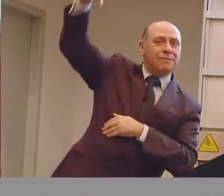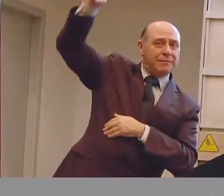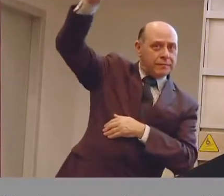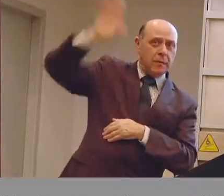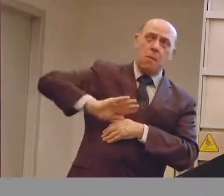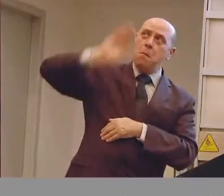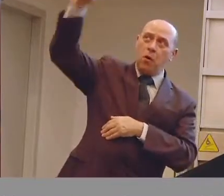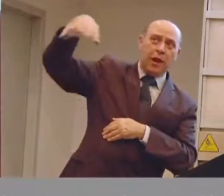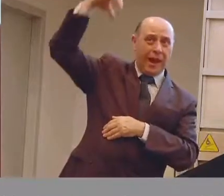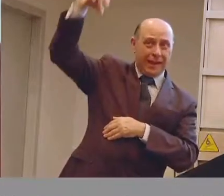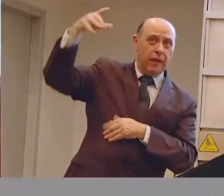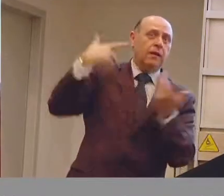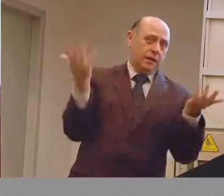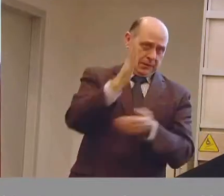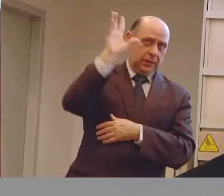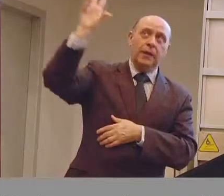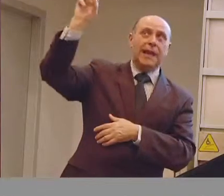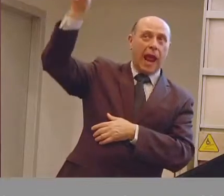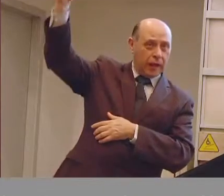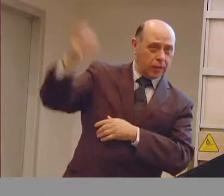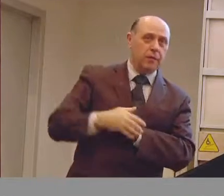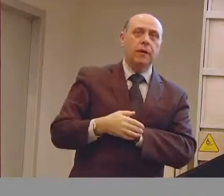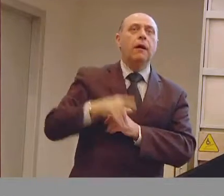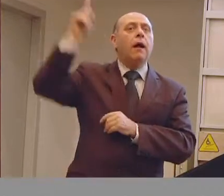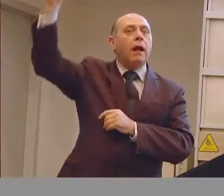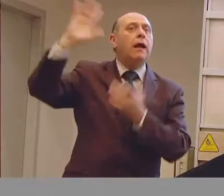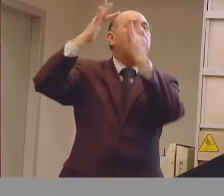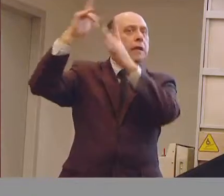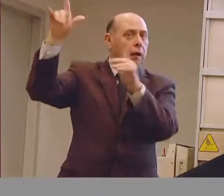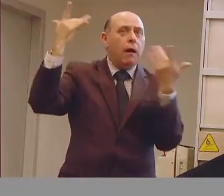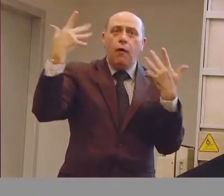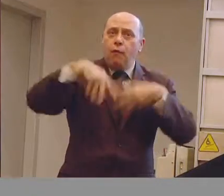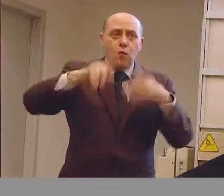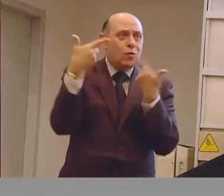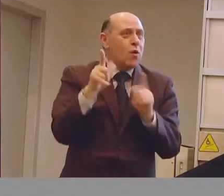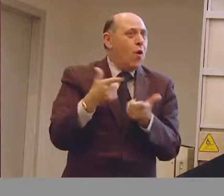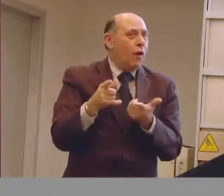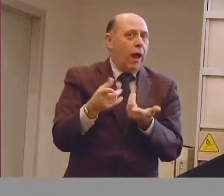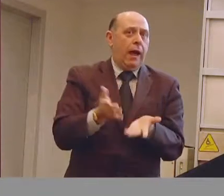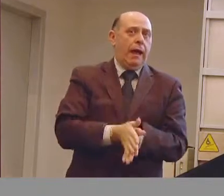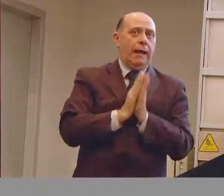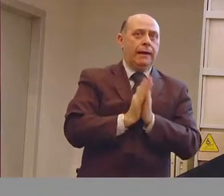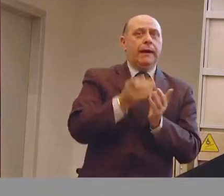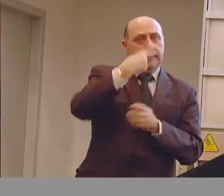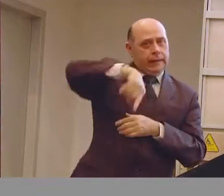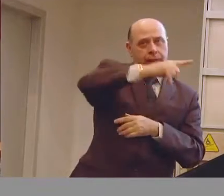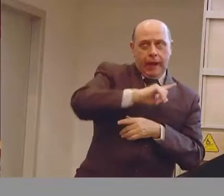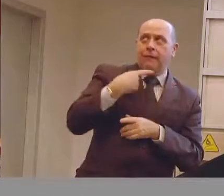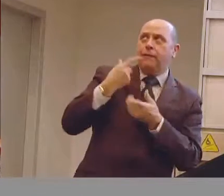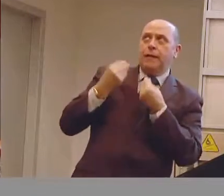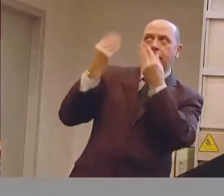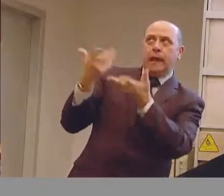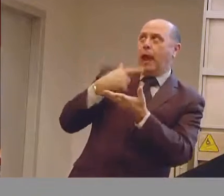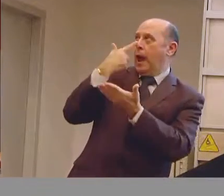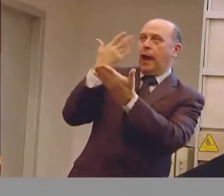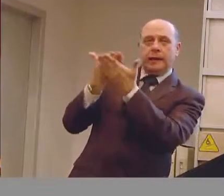anche nella zona del Trentino e non ci sono neanche le connessioni ad internet, è chiaro che il lavoro deve essere completamente tarato e